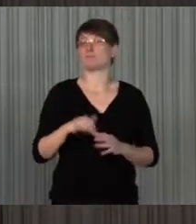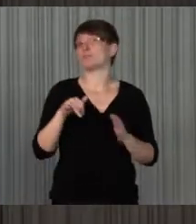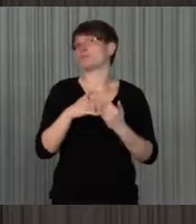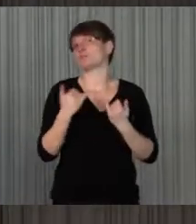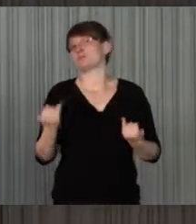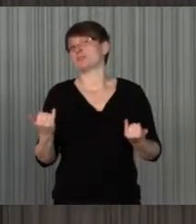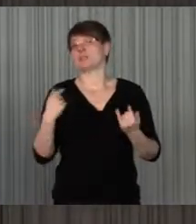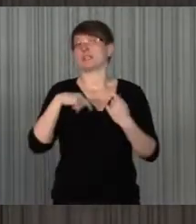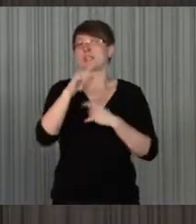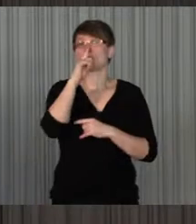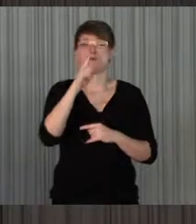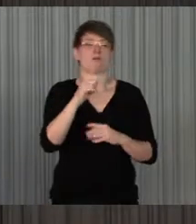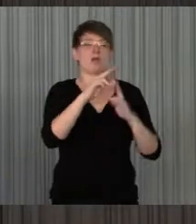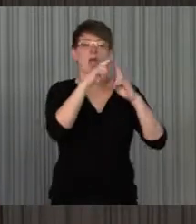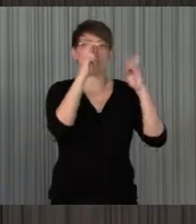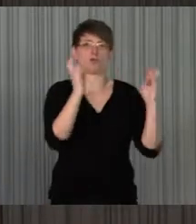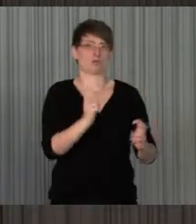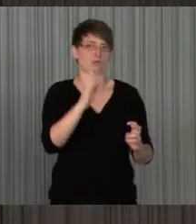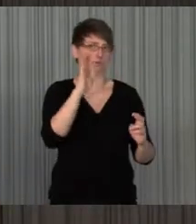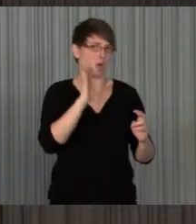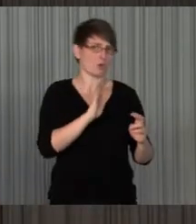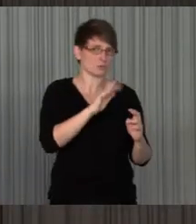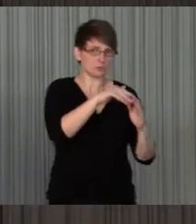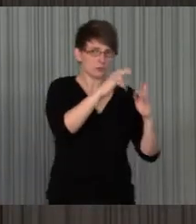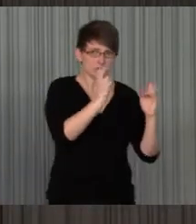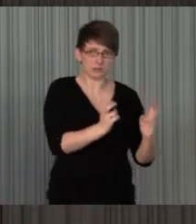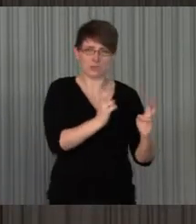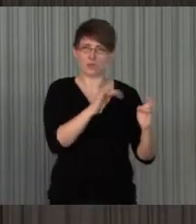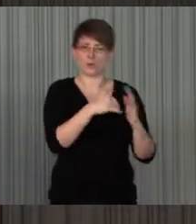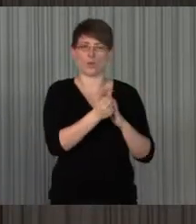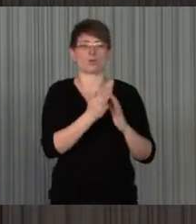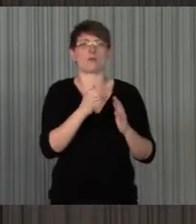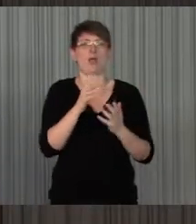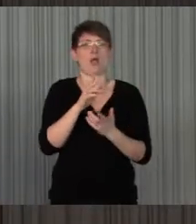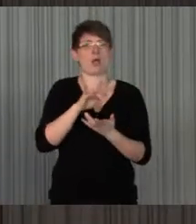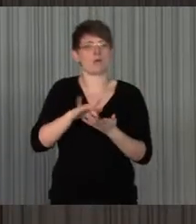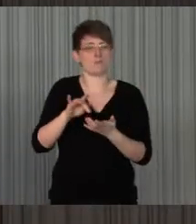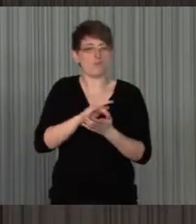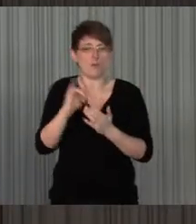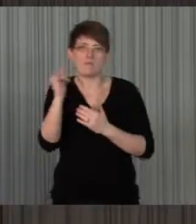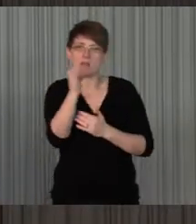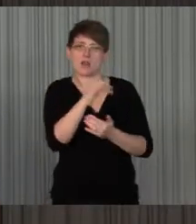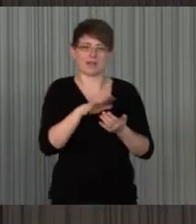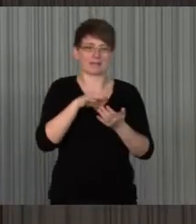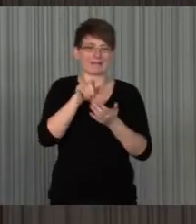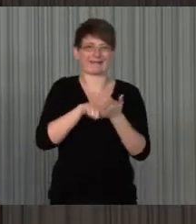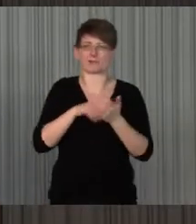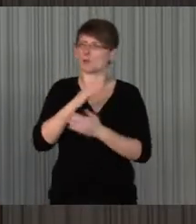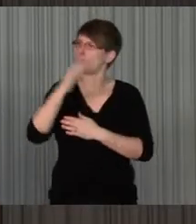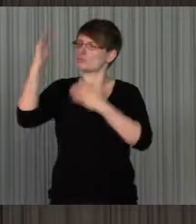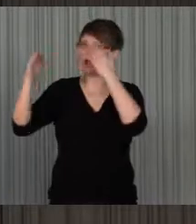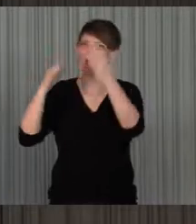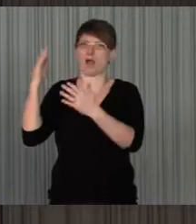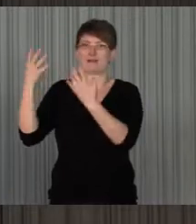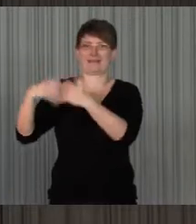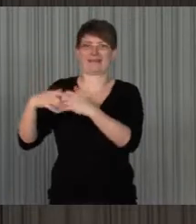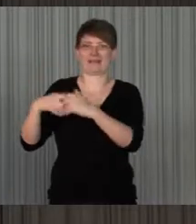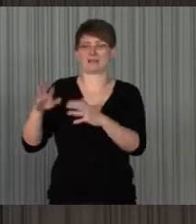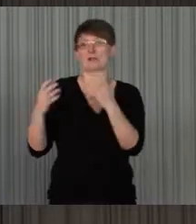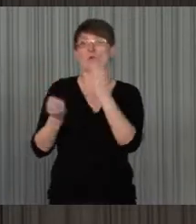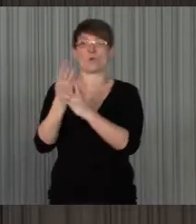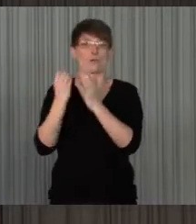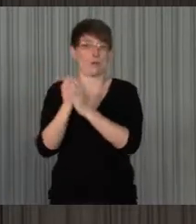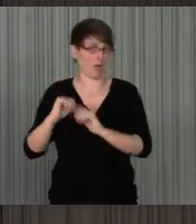nicht nur für den heimischen Computer oder für mobile Geräte, gilt zum Teil auch für Außer-Haus-Aktivitäten, Teilnahme am